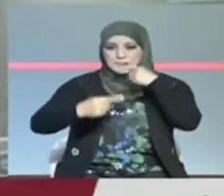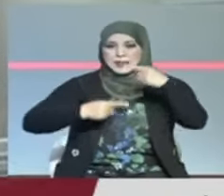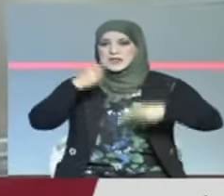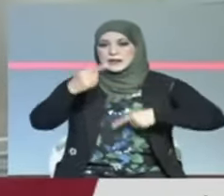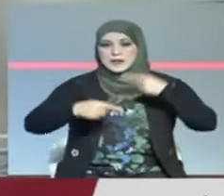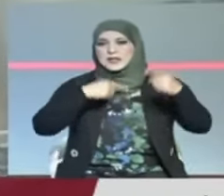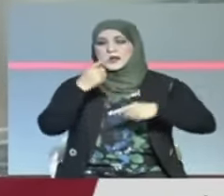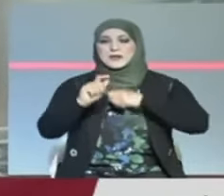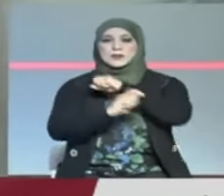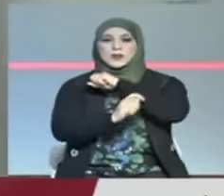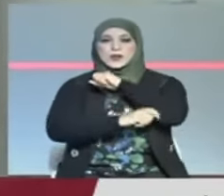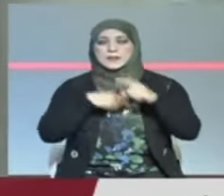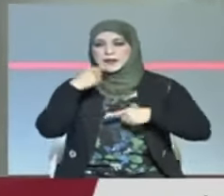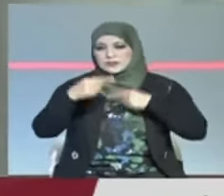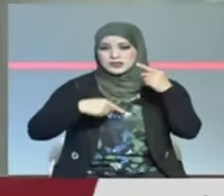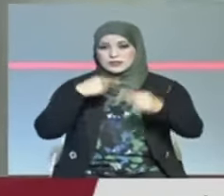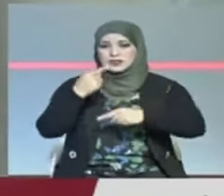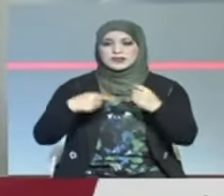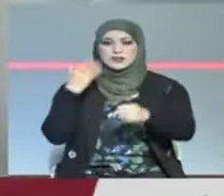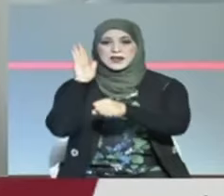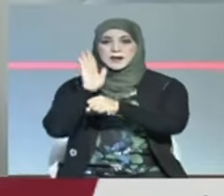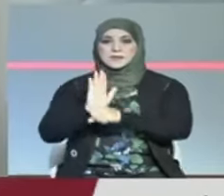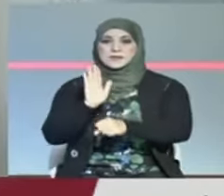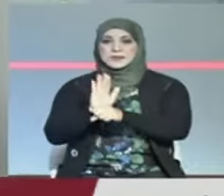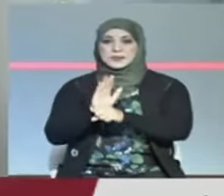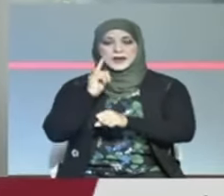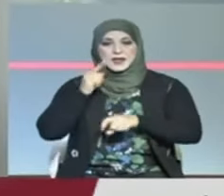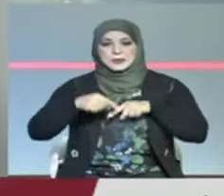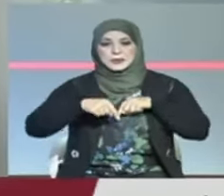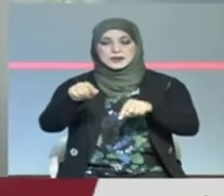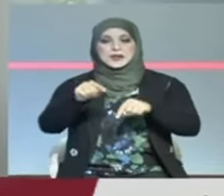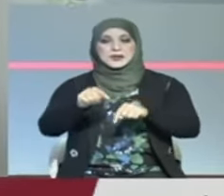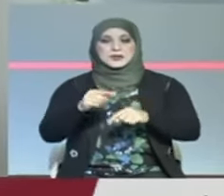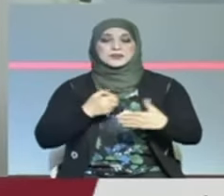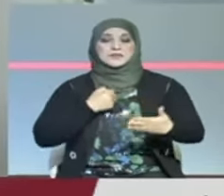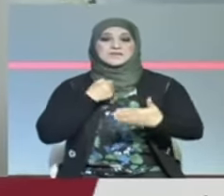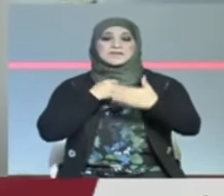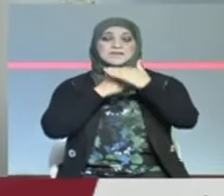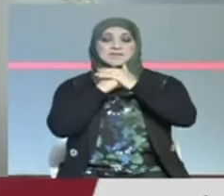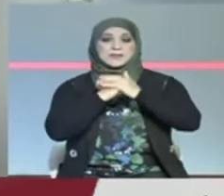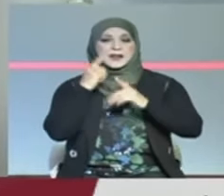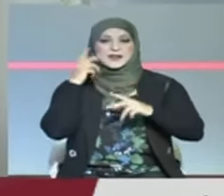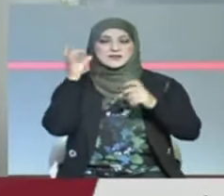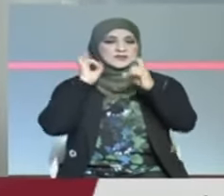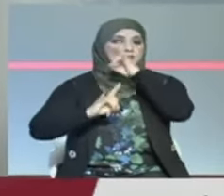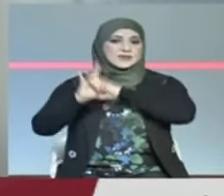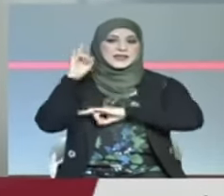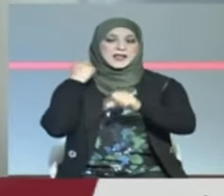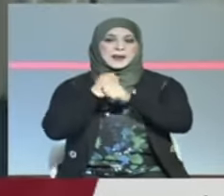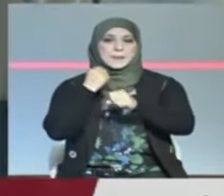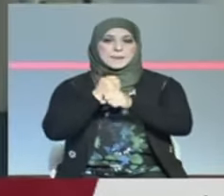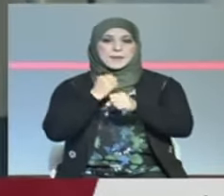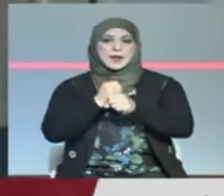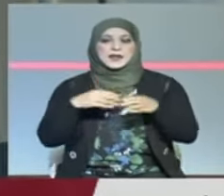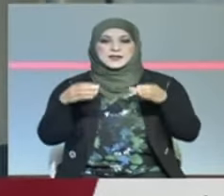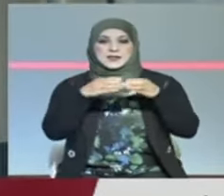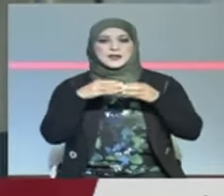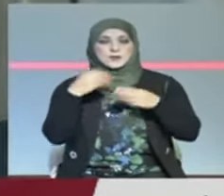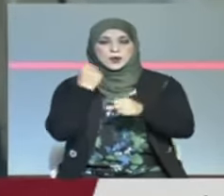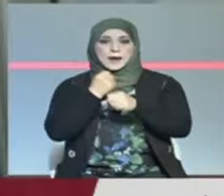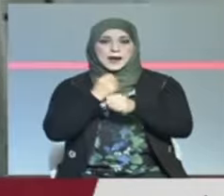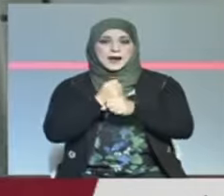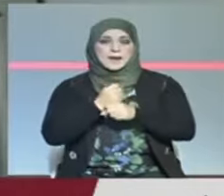طويلة إنها بلحر شهادة على مرحلة قد تكون لاقصة في التاريخ المهني للكثير من زملائها في العمل